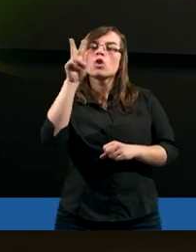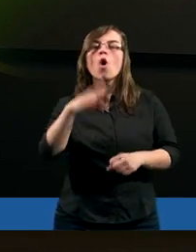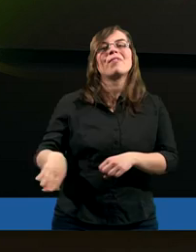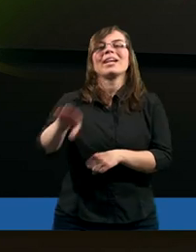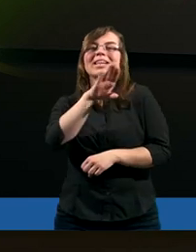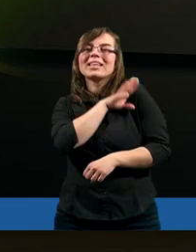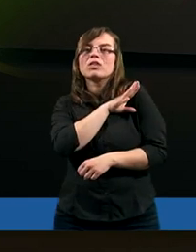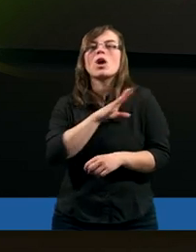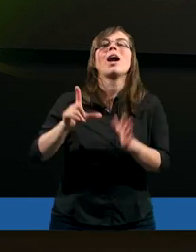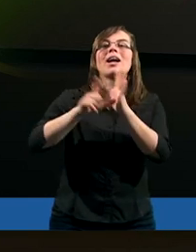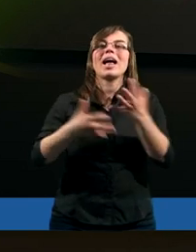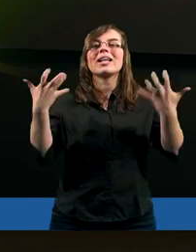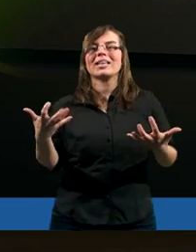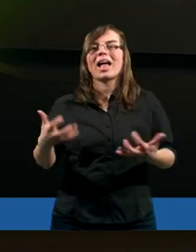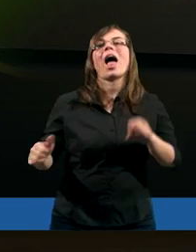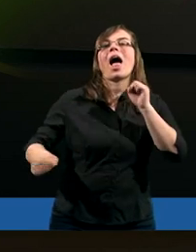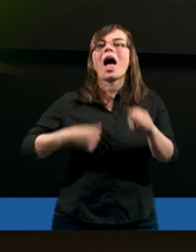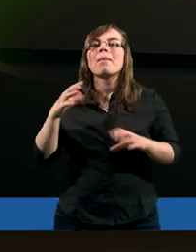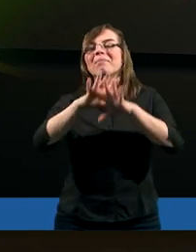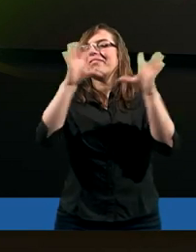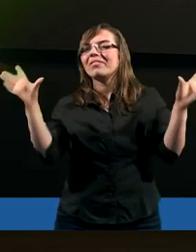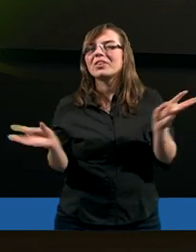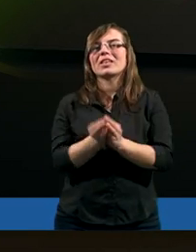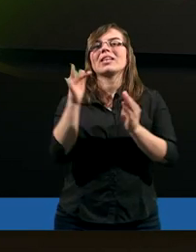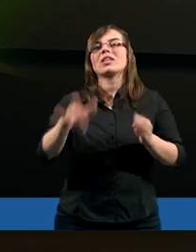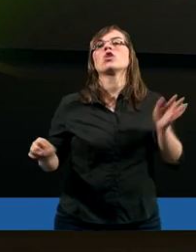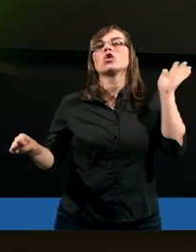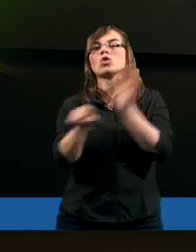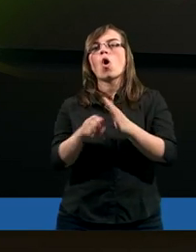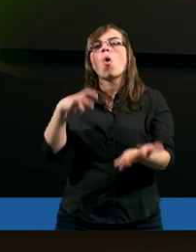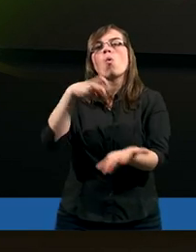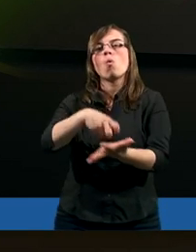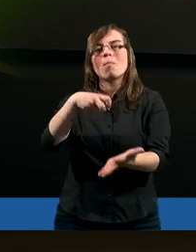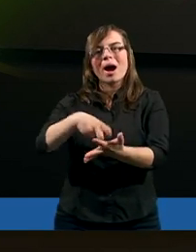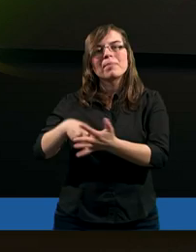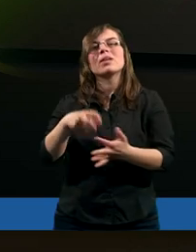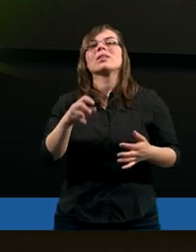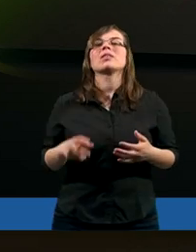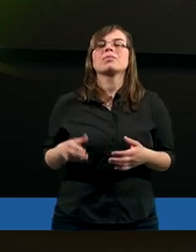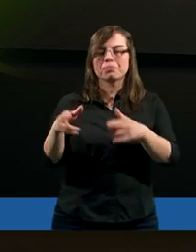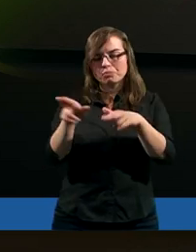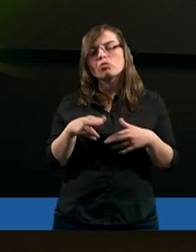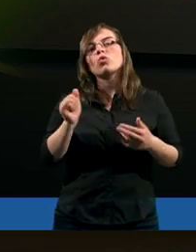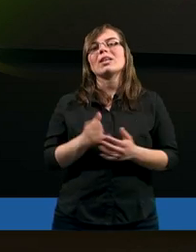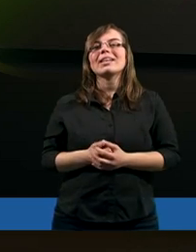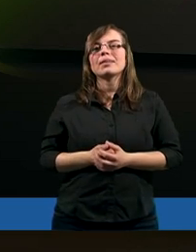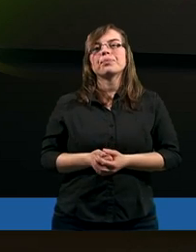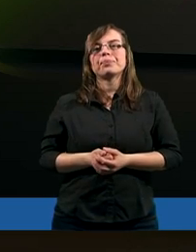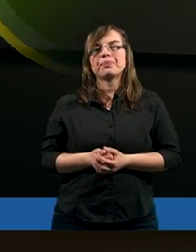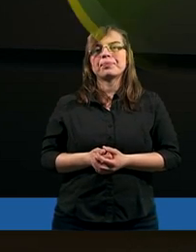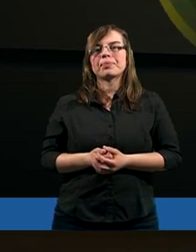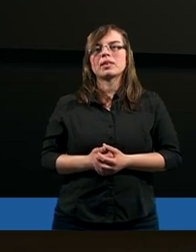ktokolwiek zginął, lecz chce, aby wszyscy do upamiętania przyszli.